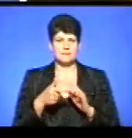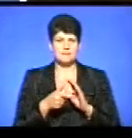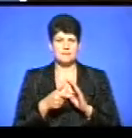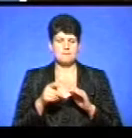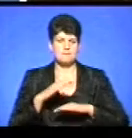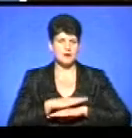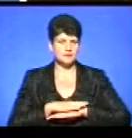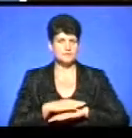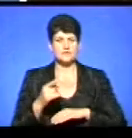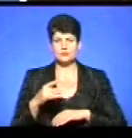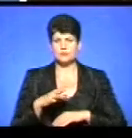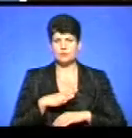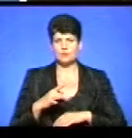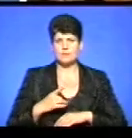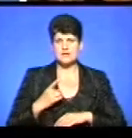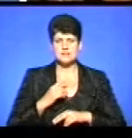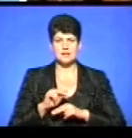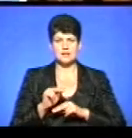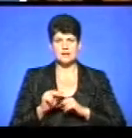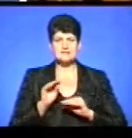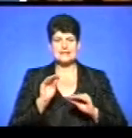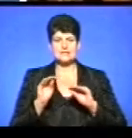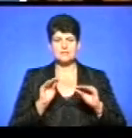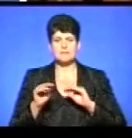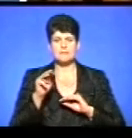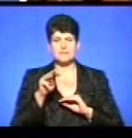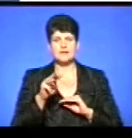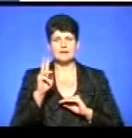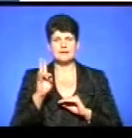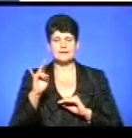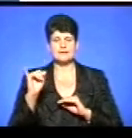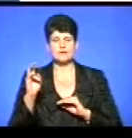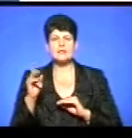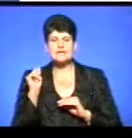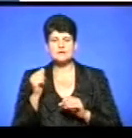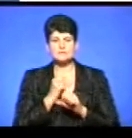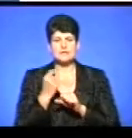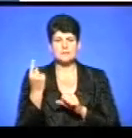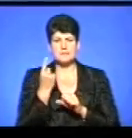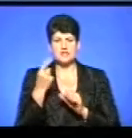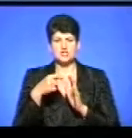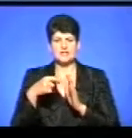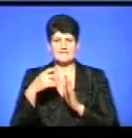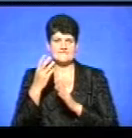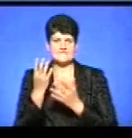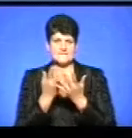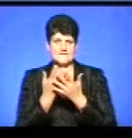У Тернополі відбувся майстер-клас режисерки Марисі Нікітюк «Як зняти перший фільм від ідеї до прем'єри».